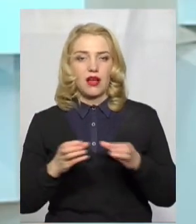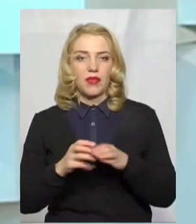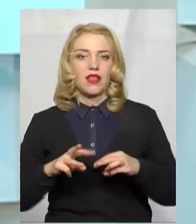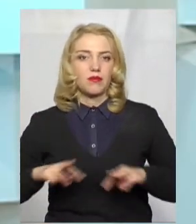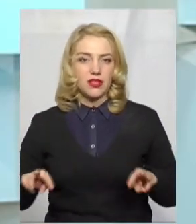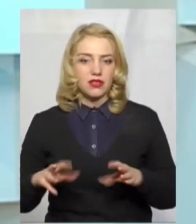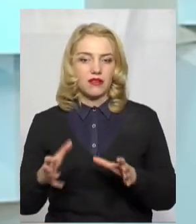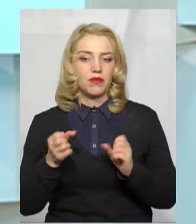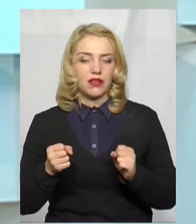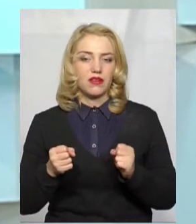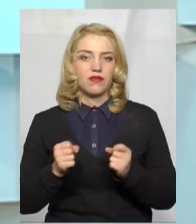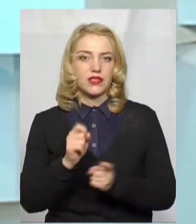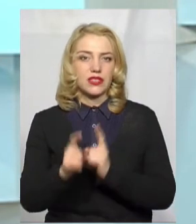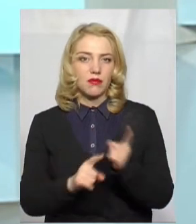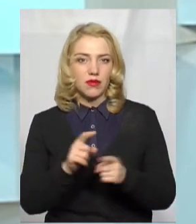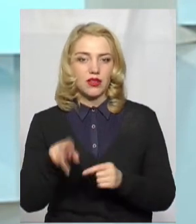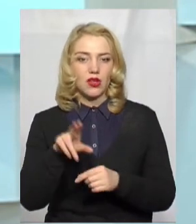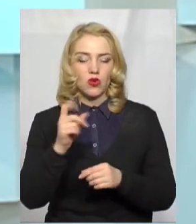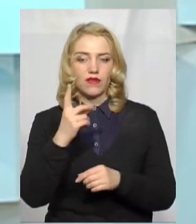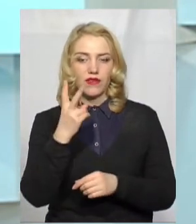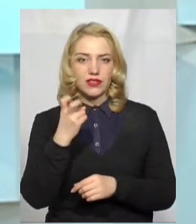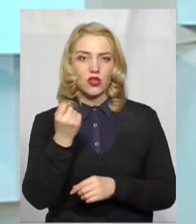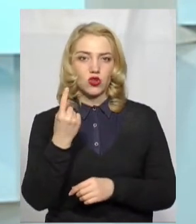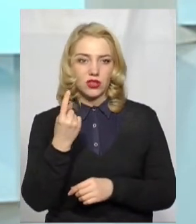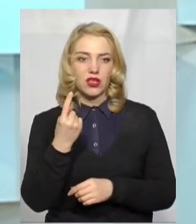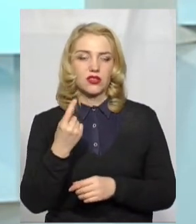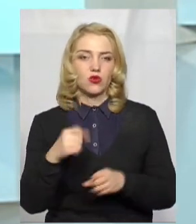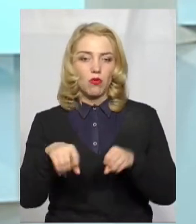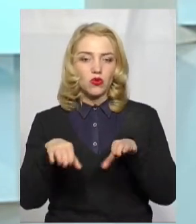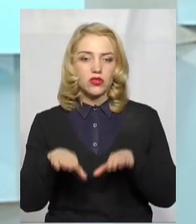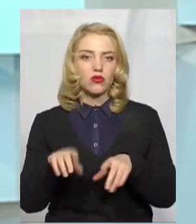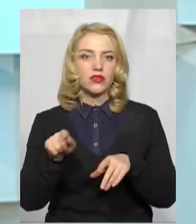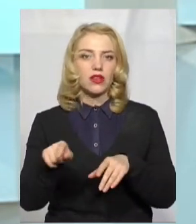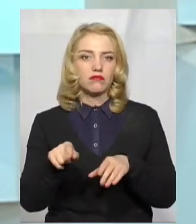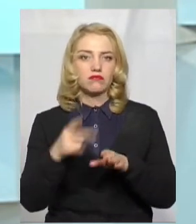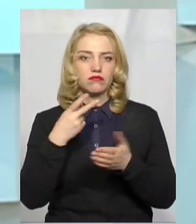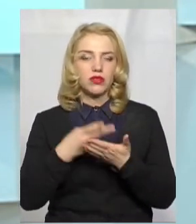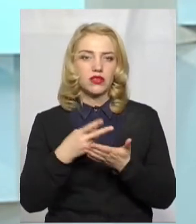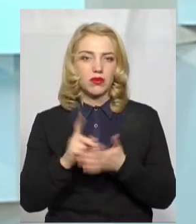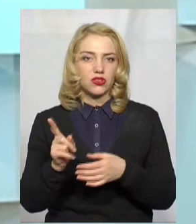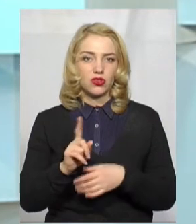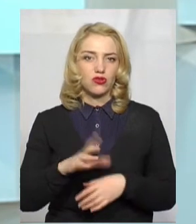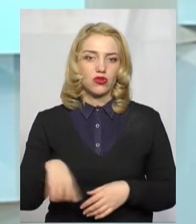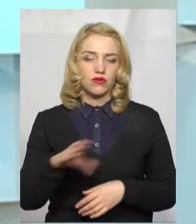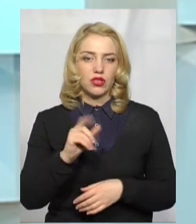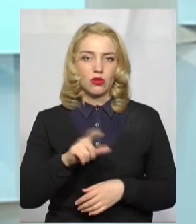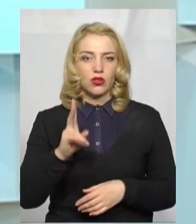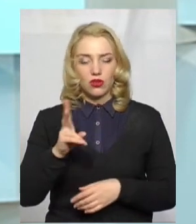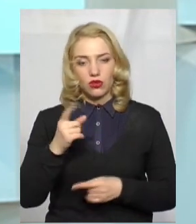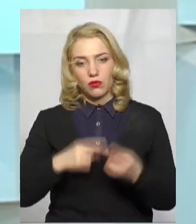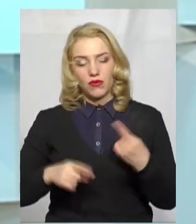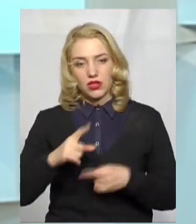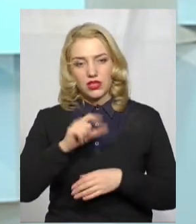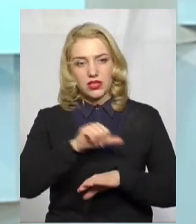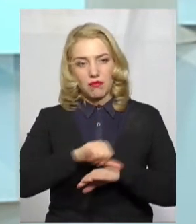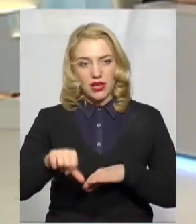прийняв зміни до 211-ї постанови. І там передбачено, що всі громадяни, які повертається за межі